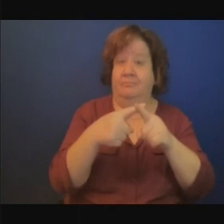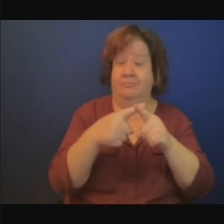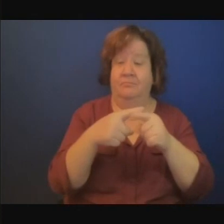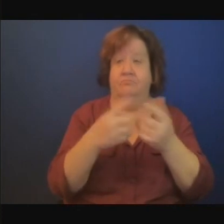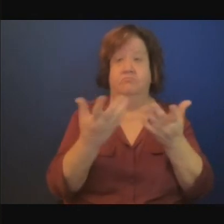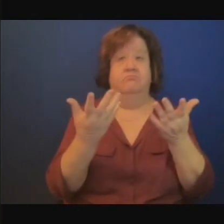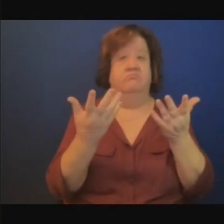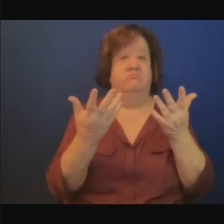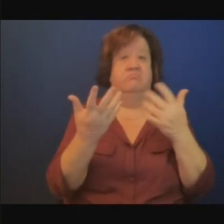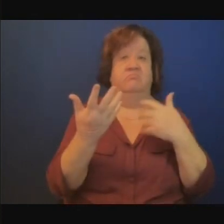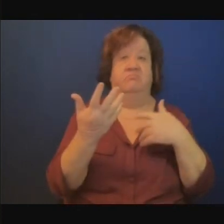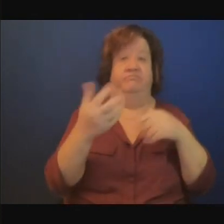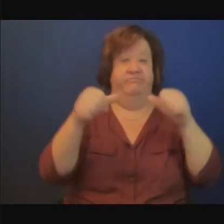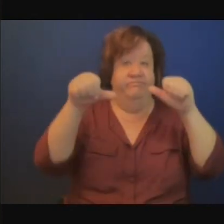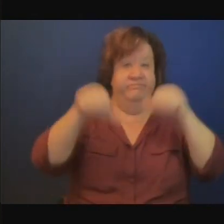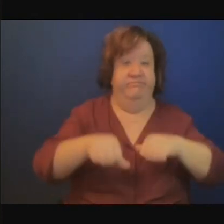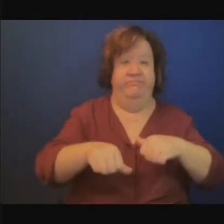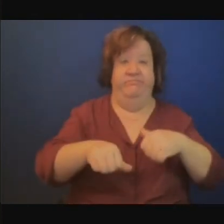des dommages